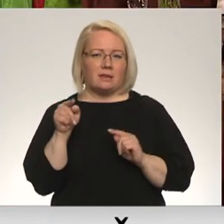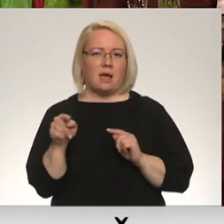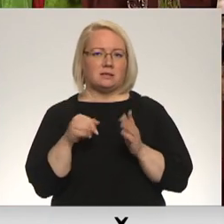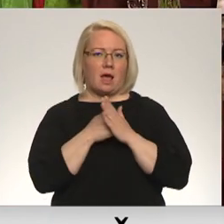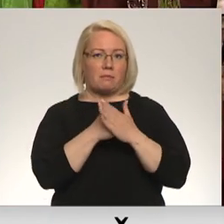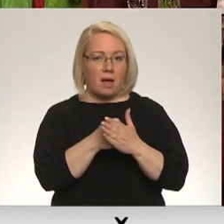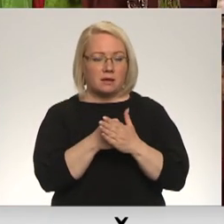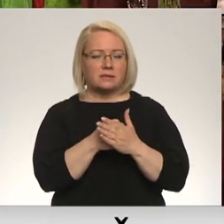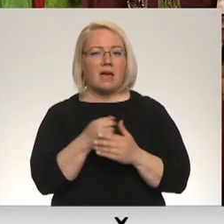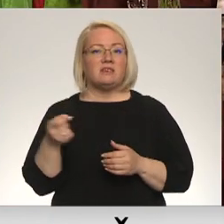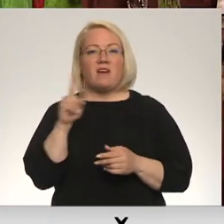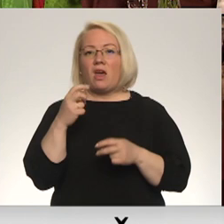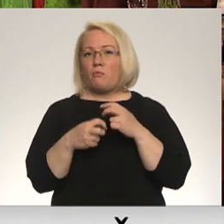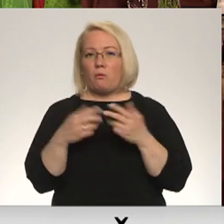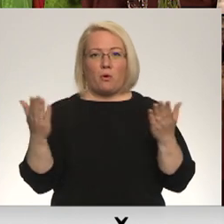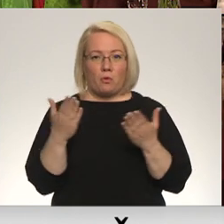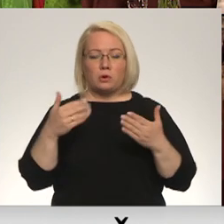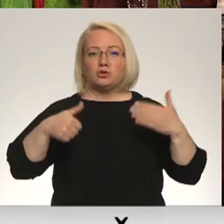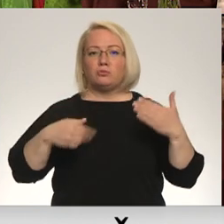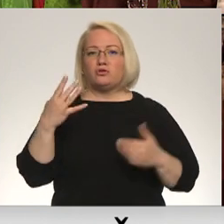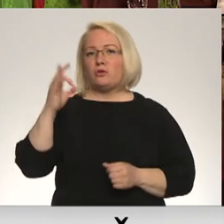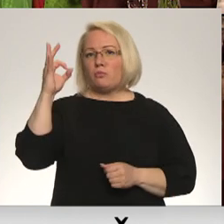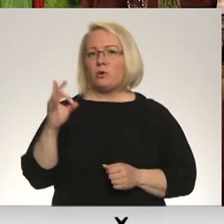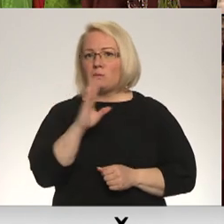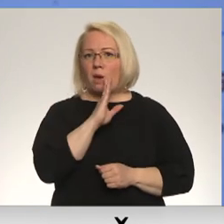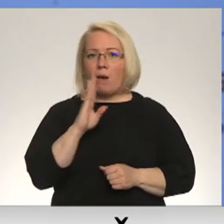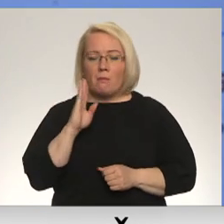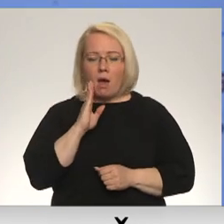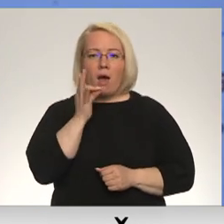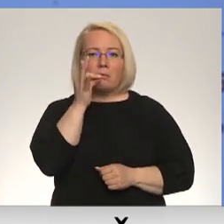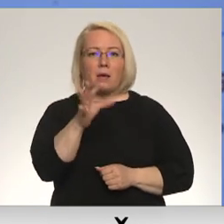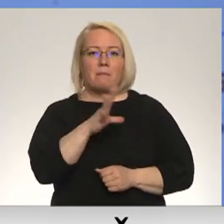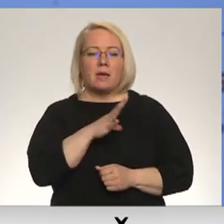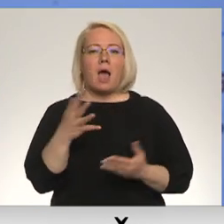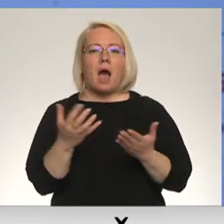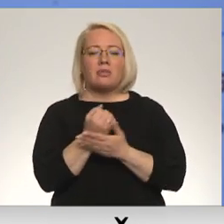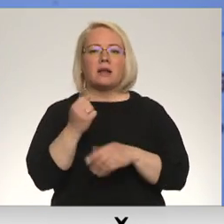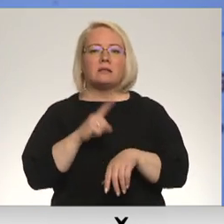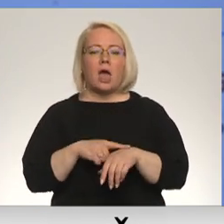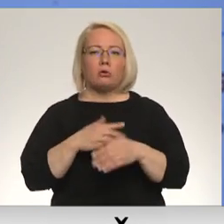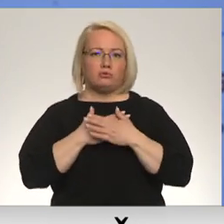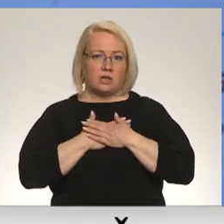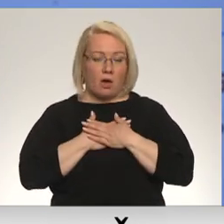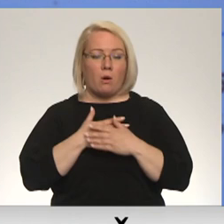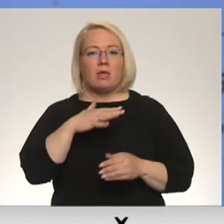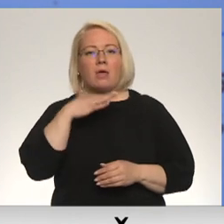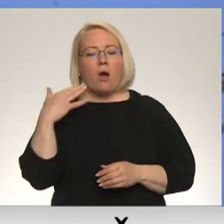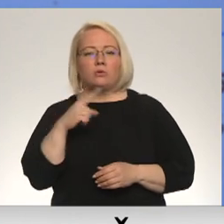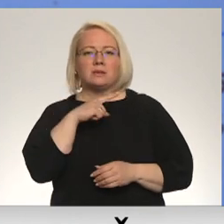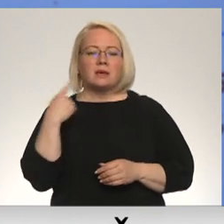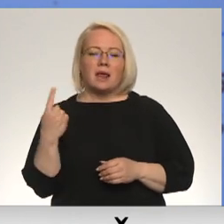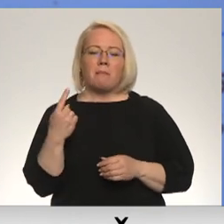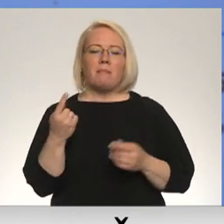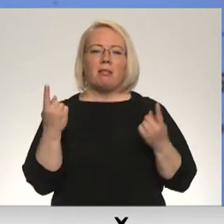Vaicātas, kas klibo visvairāk, 64% mammu atbilde bija atrast laiku sev. Daudz vēlētos vairāk laika